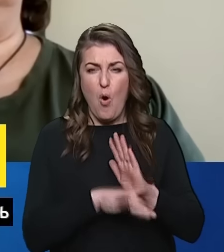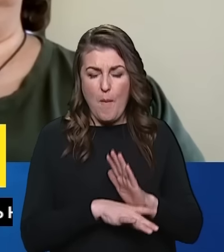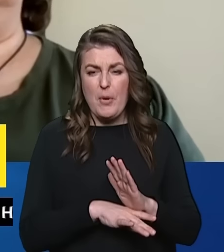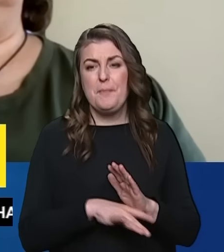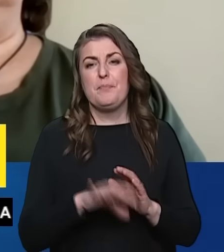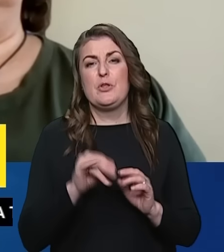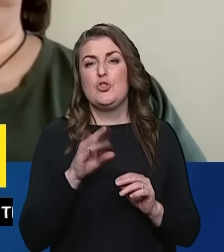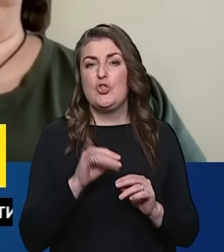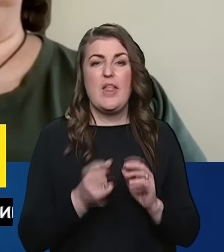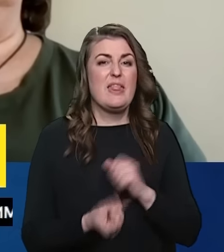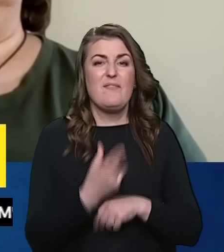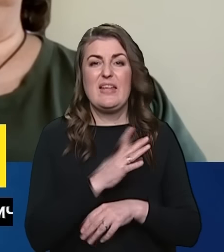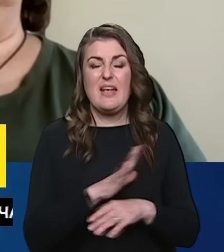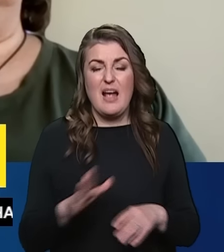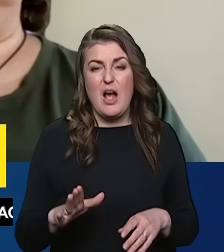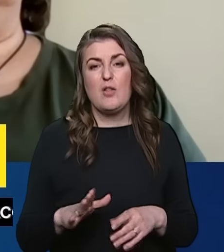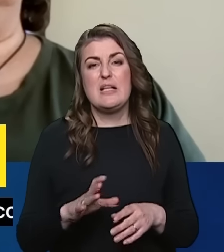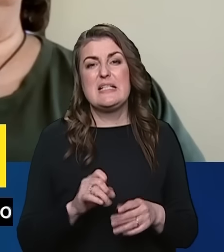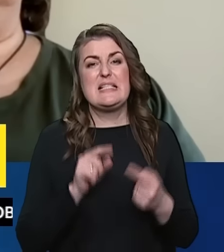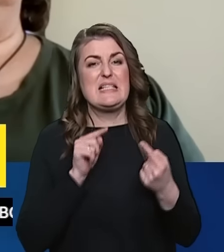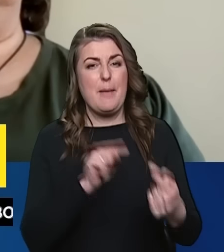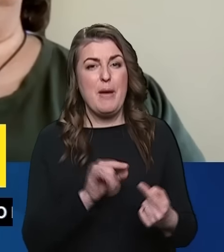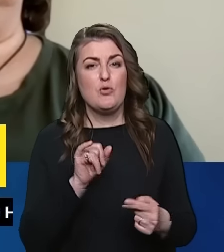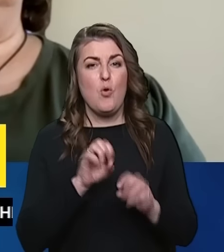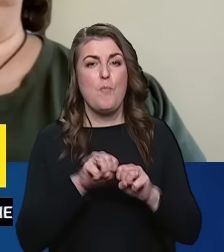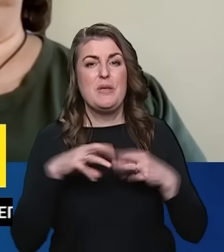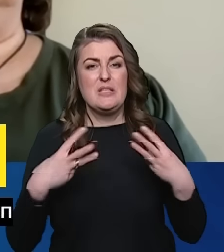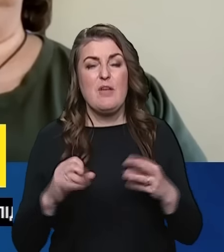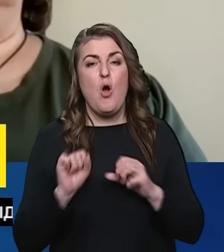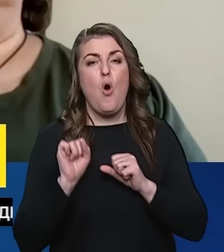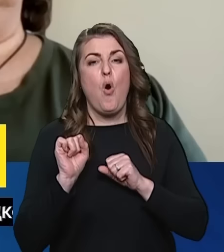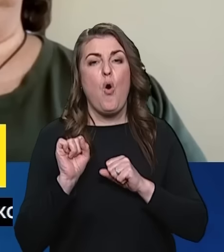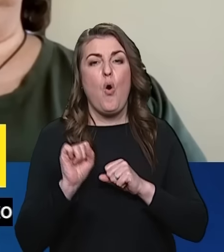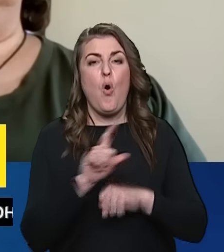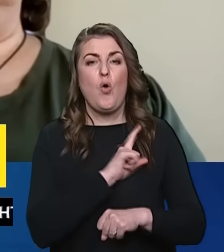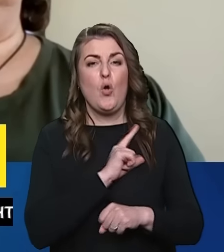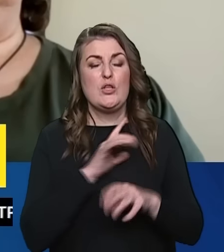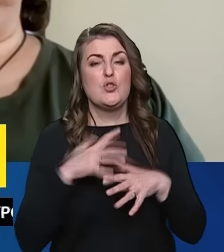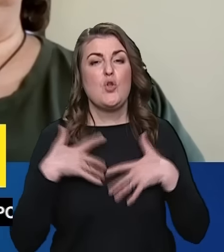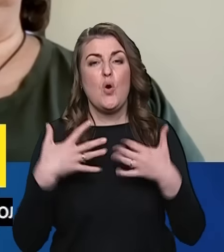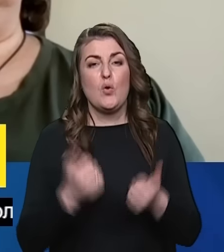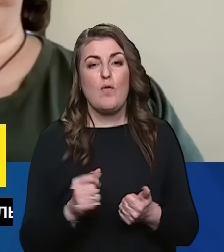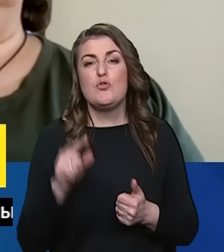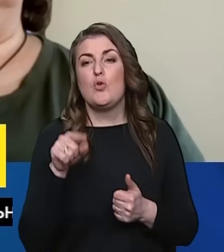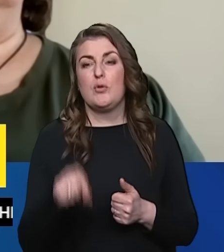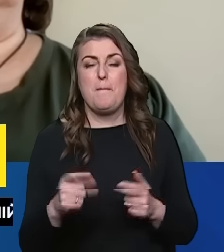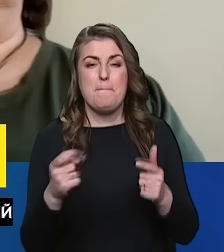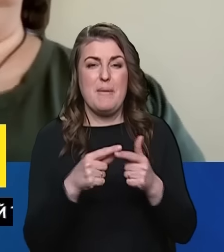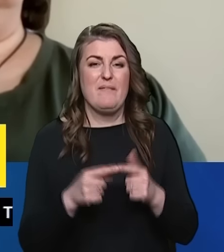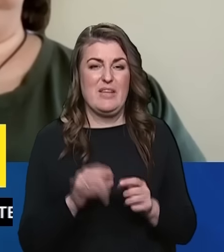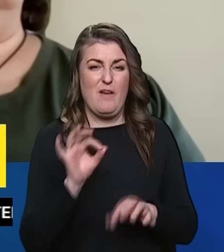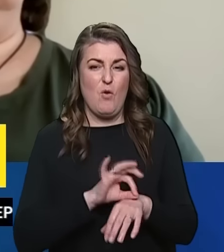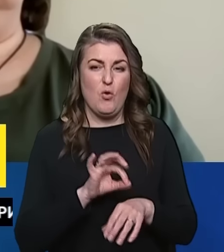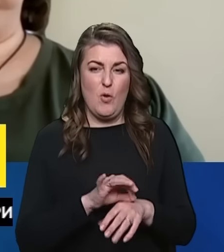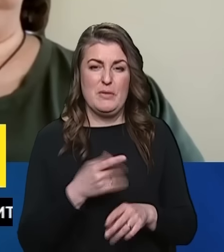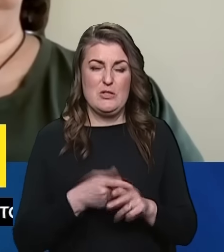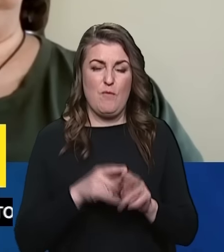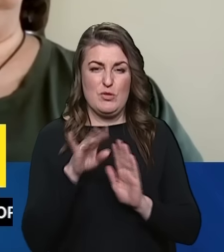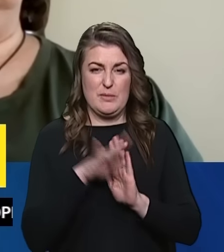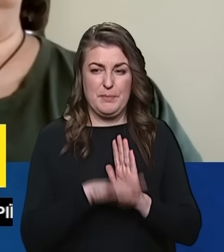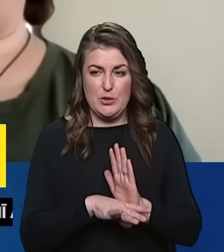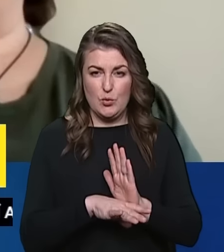чи не виникало, скажімо, заперечення Міністерства охорони здоров'я щодо певних хвороб у цьому